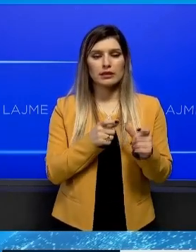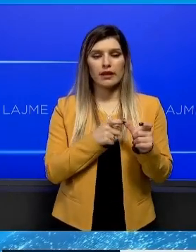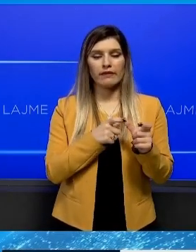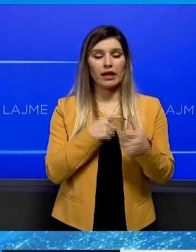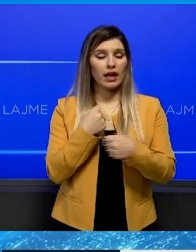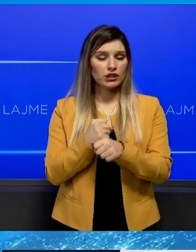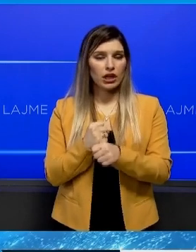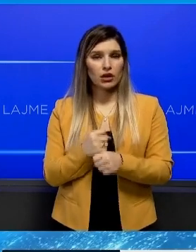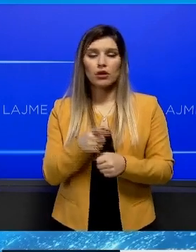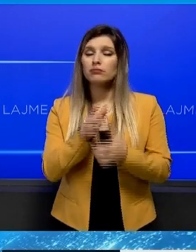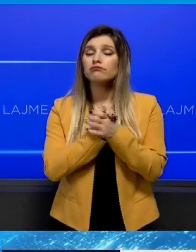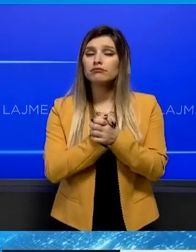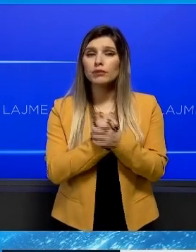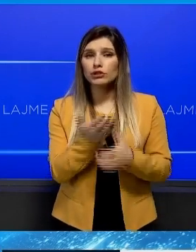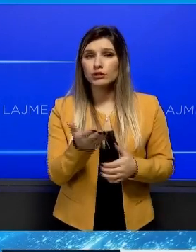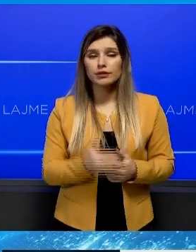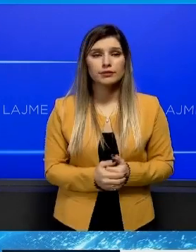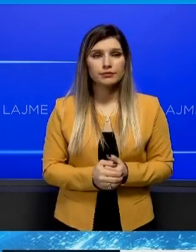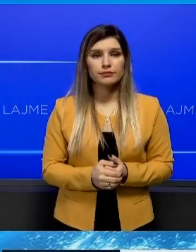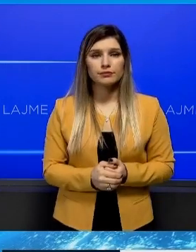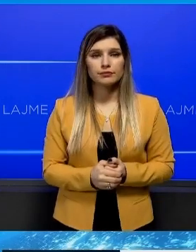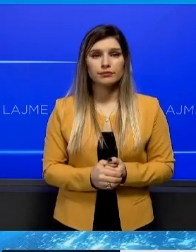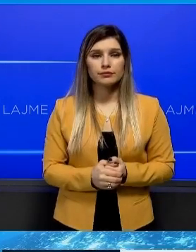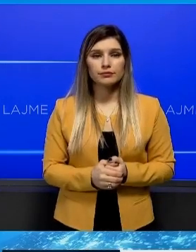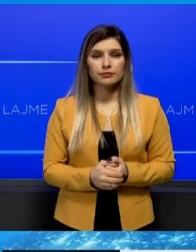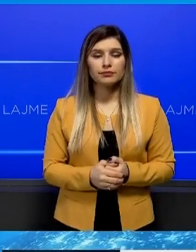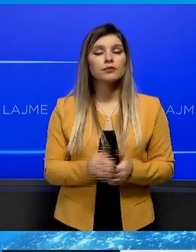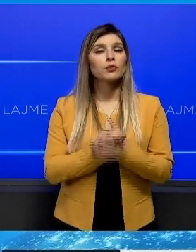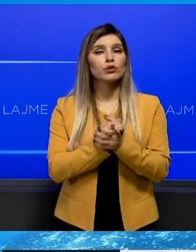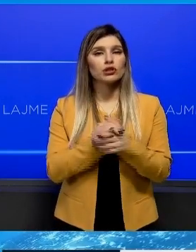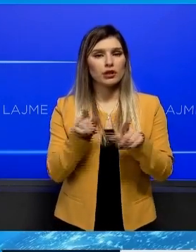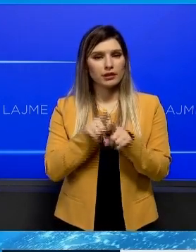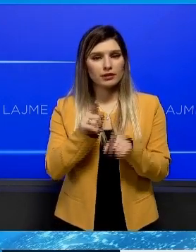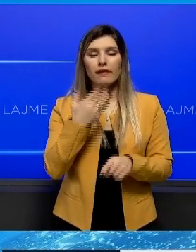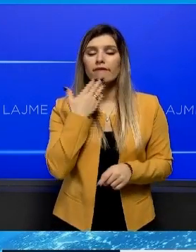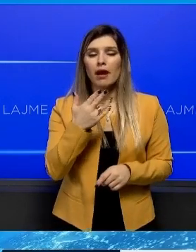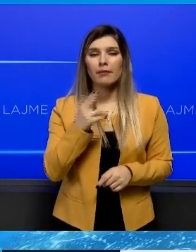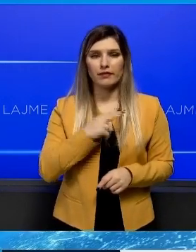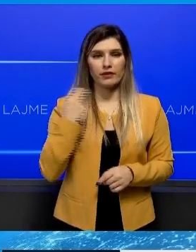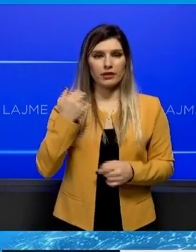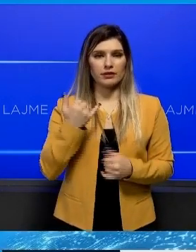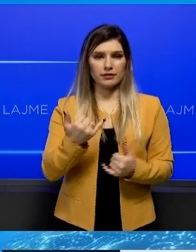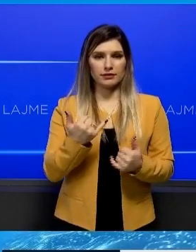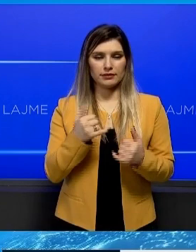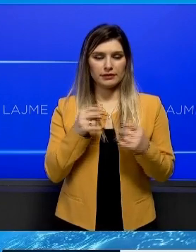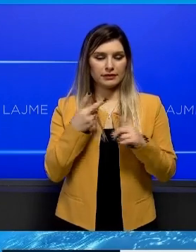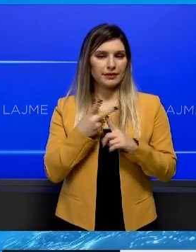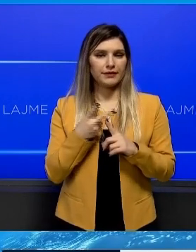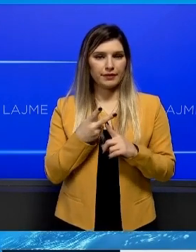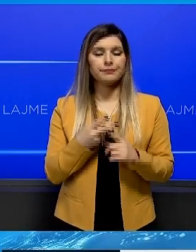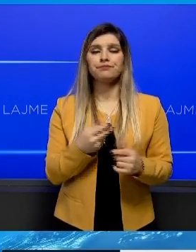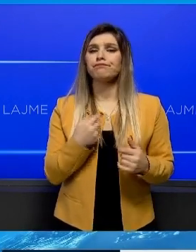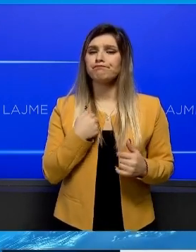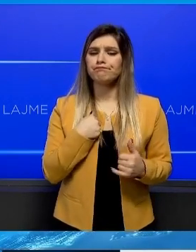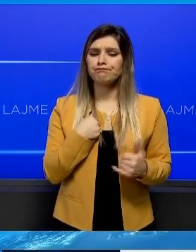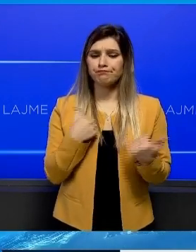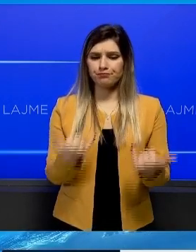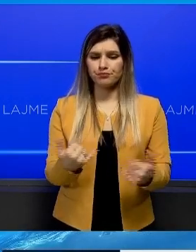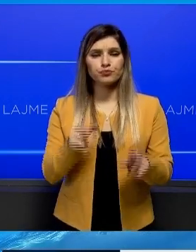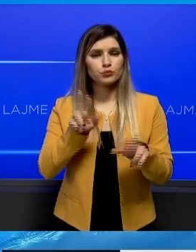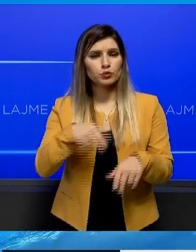Zote i Gërgjaliu, përshëndetje nga studio. Përshëndetje, fanële tërtesën. Atere, në këto momente një në studio, i dëgjuam